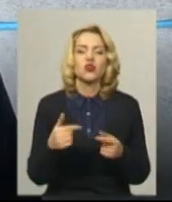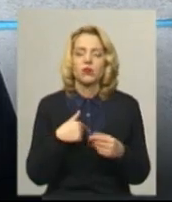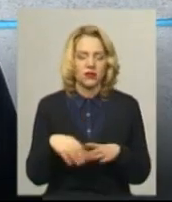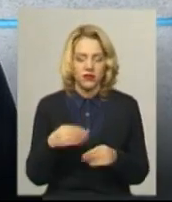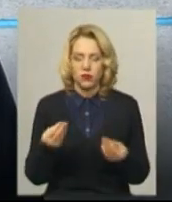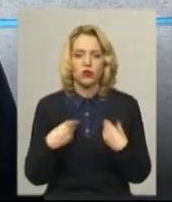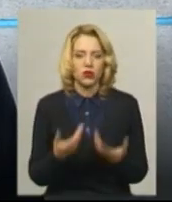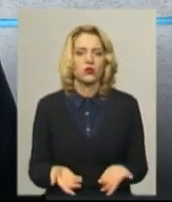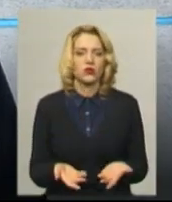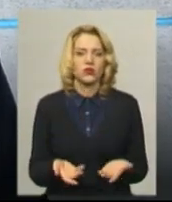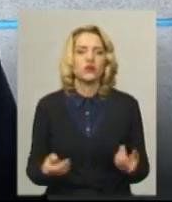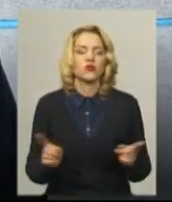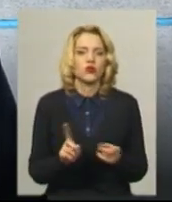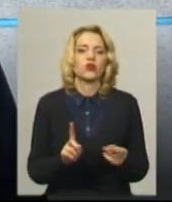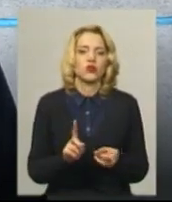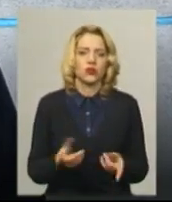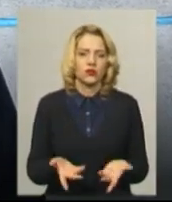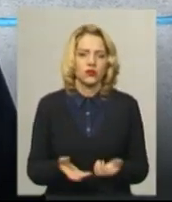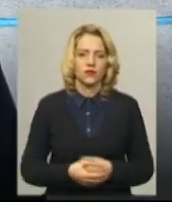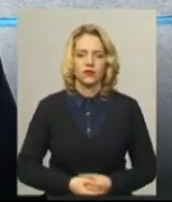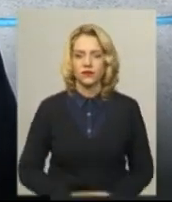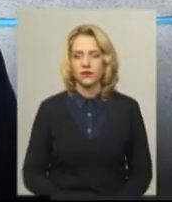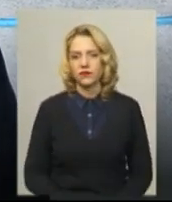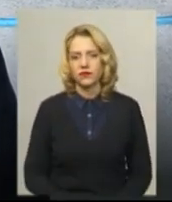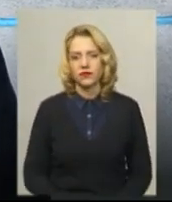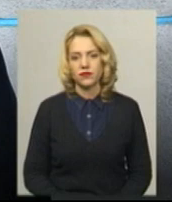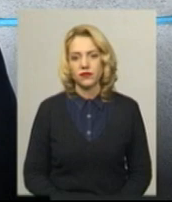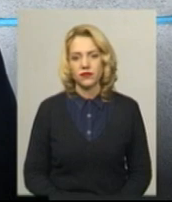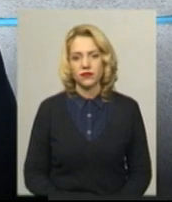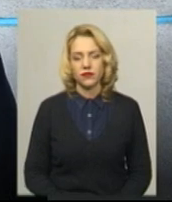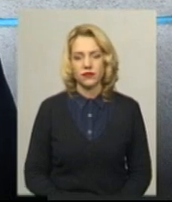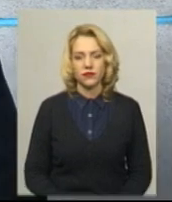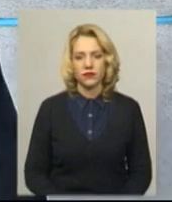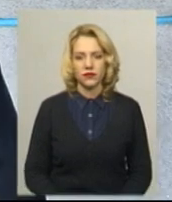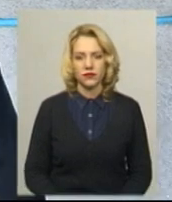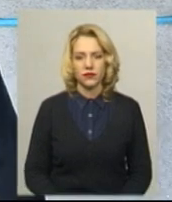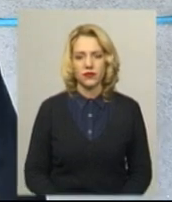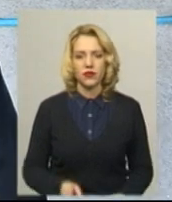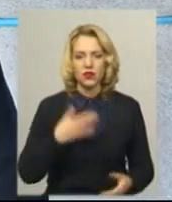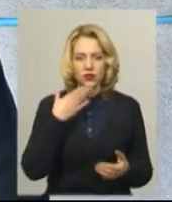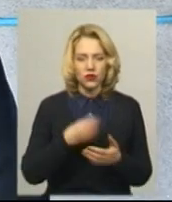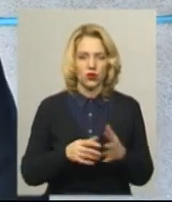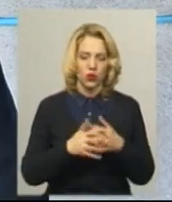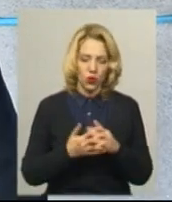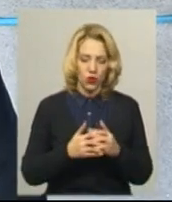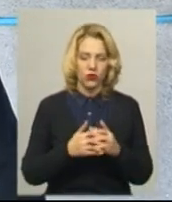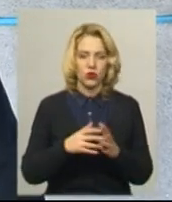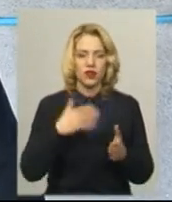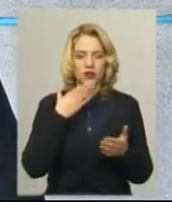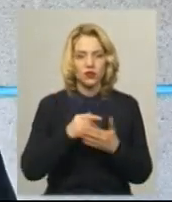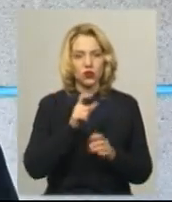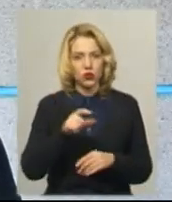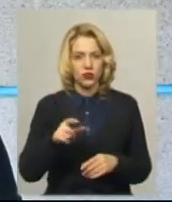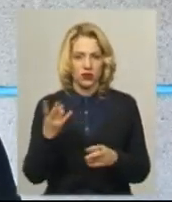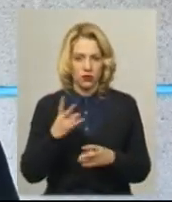дадуть, і що мені легше? Треба ж голосувати. Як ти казав, свої люди в своєму сиді і повинно щось